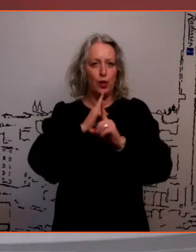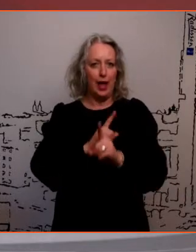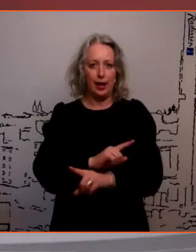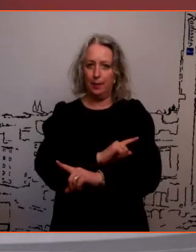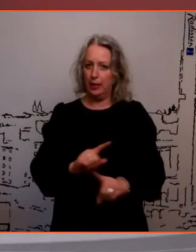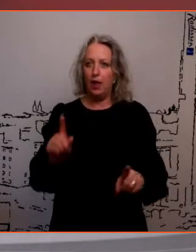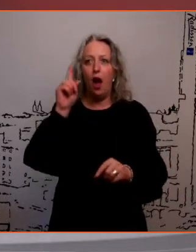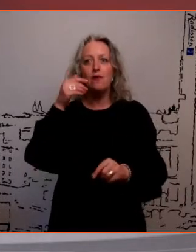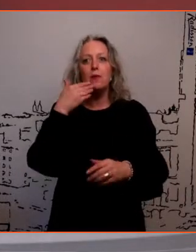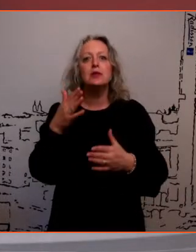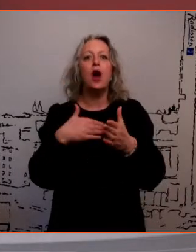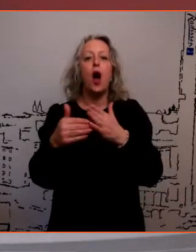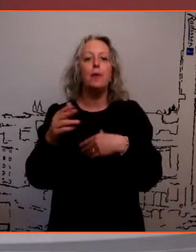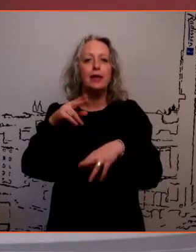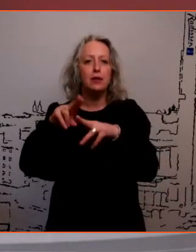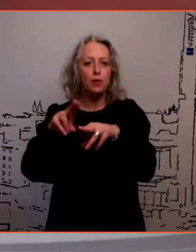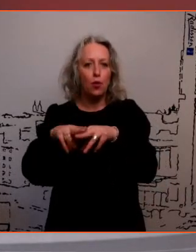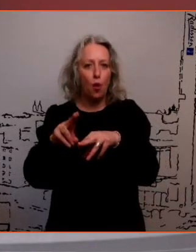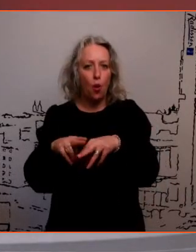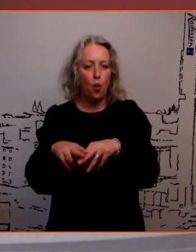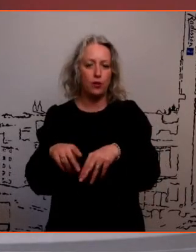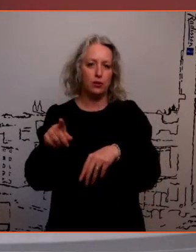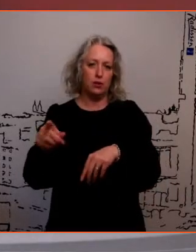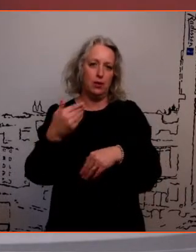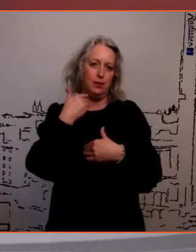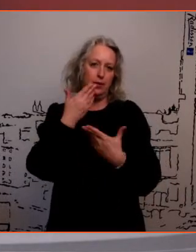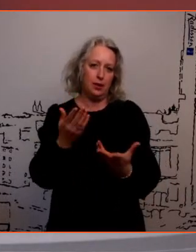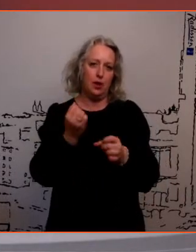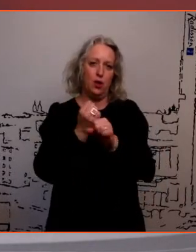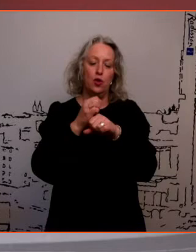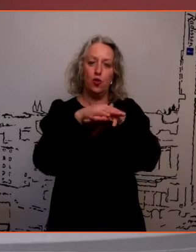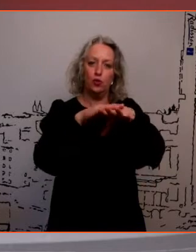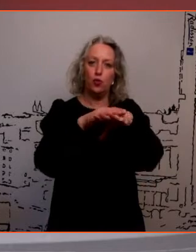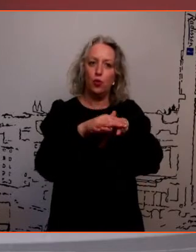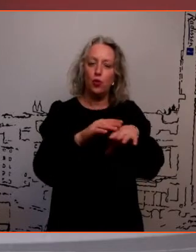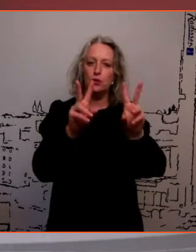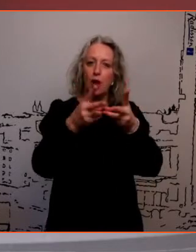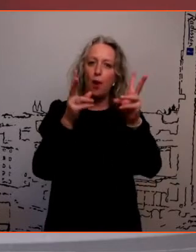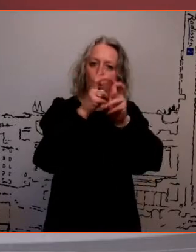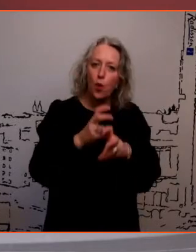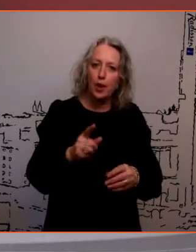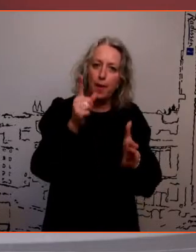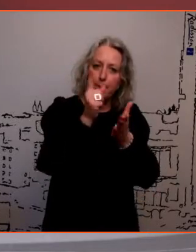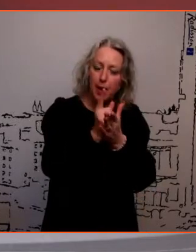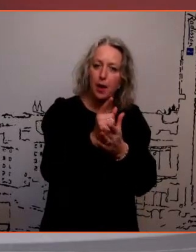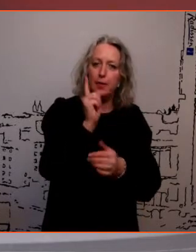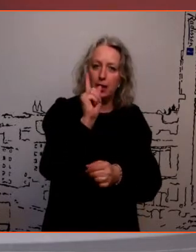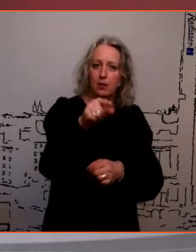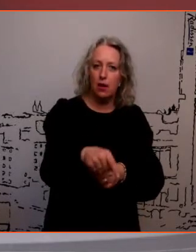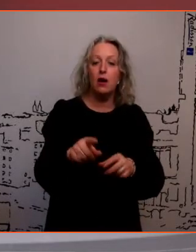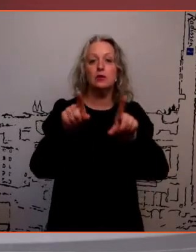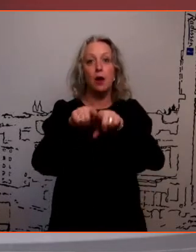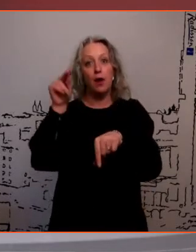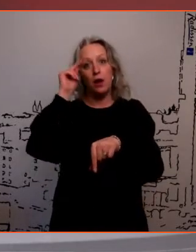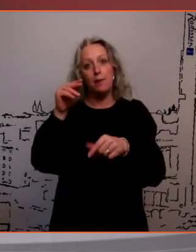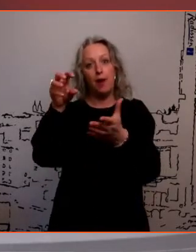kohta puutamata kokku siis tööturu konkreetse prognoosiga või ka kõriärinõusta või ka siis õppasutusega, kes on